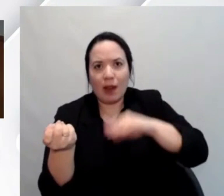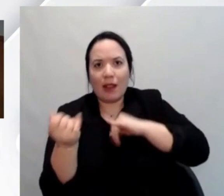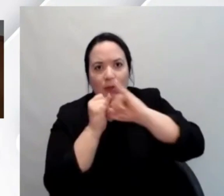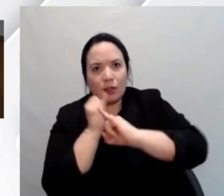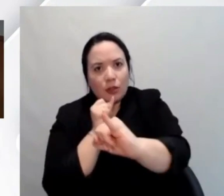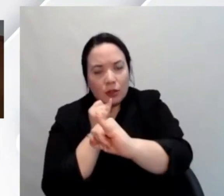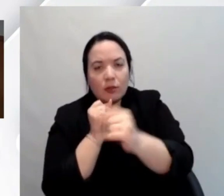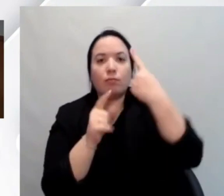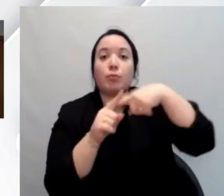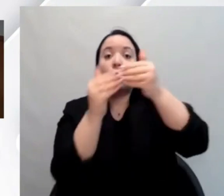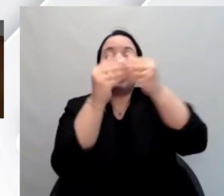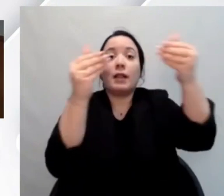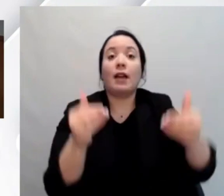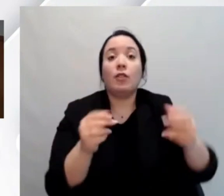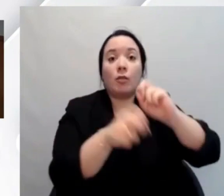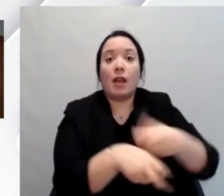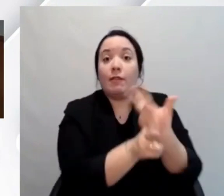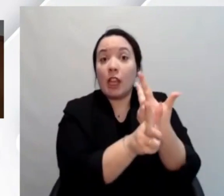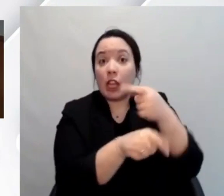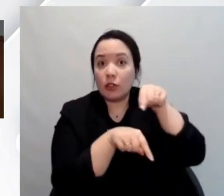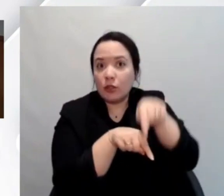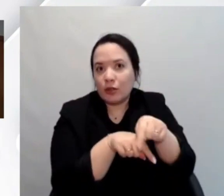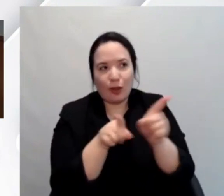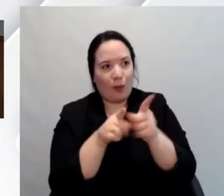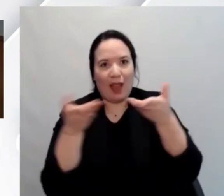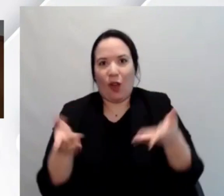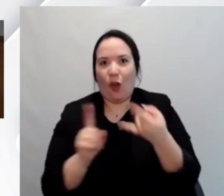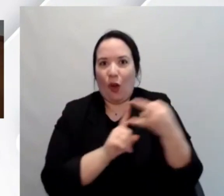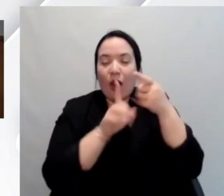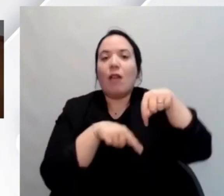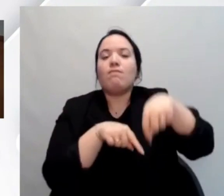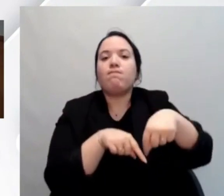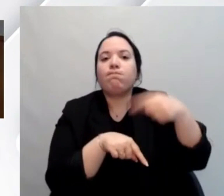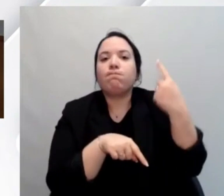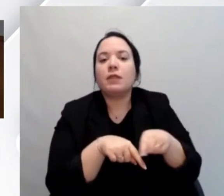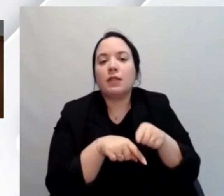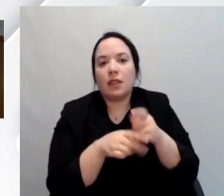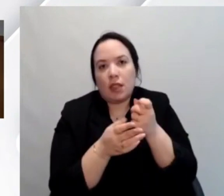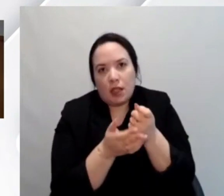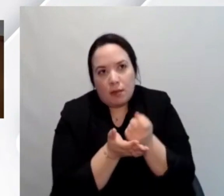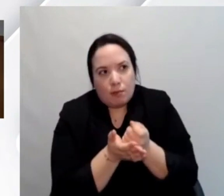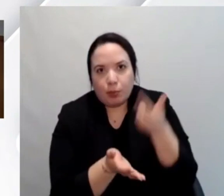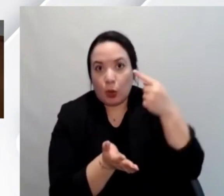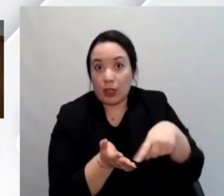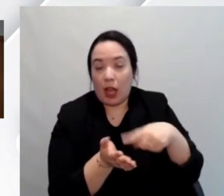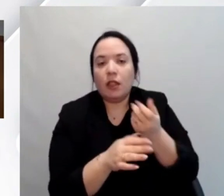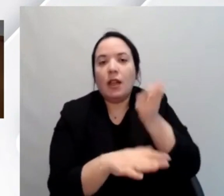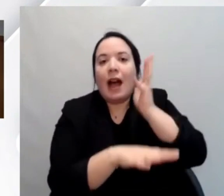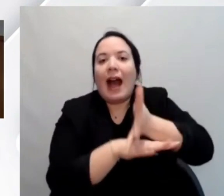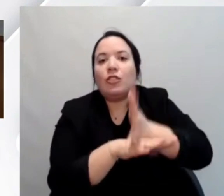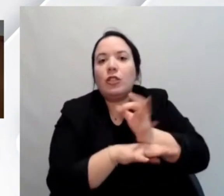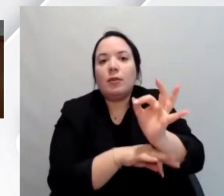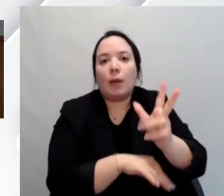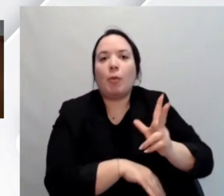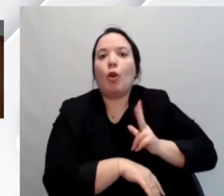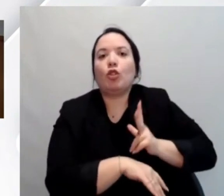piattaforme di videoconferenza, come quella che stiamo utilizzando in questo momento, è fondamentale l'accessibilità delle risorse